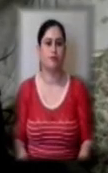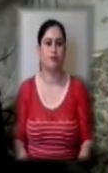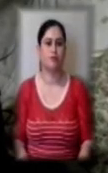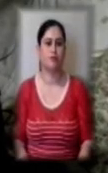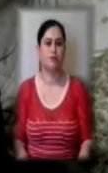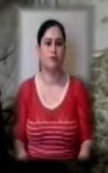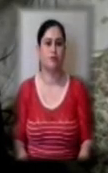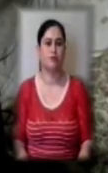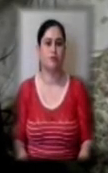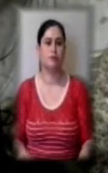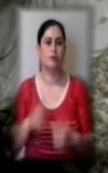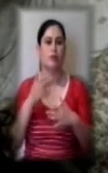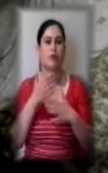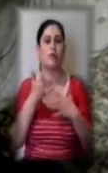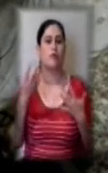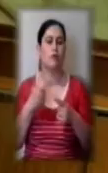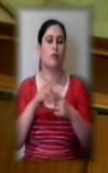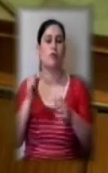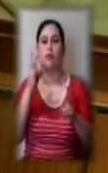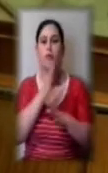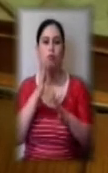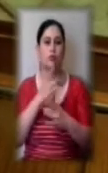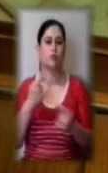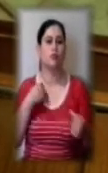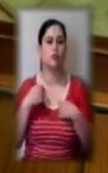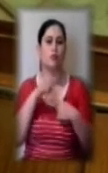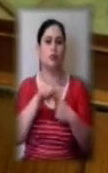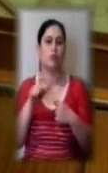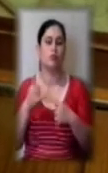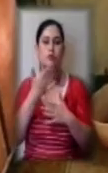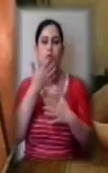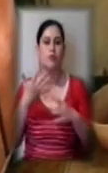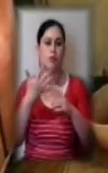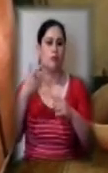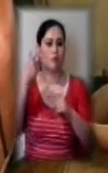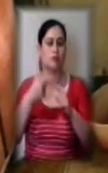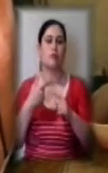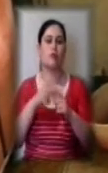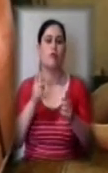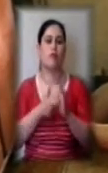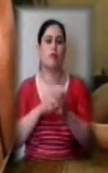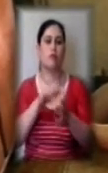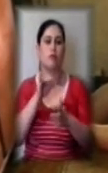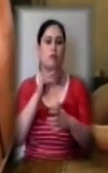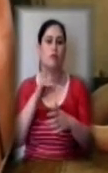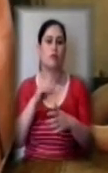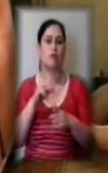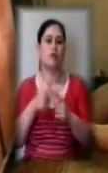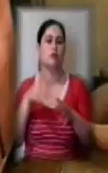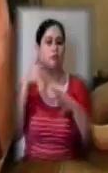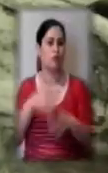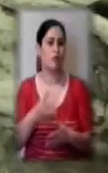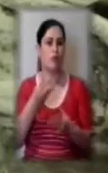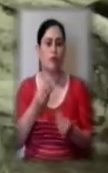Більше за інших після негоди страждають мешканці останнього п'ятого поверху. Квартири Аліни Рехліцької затоплена, сівсовані